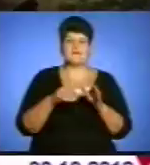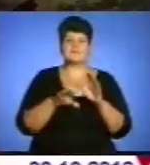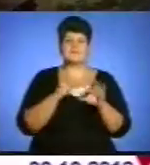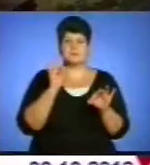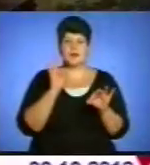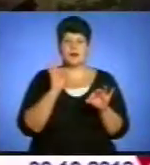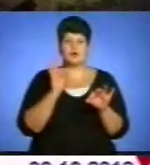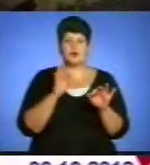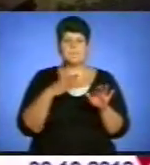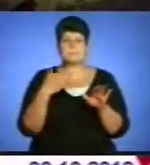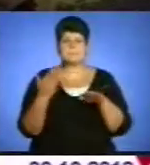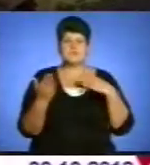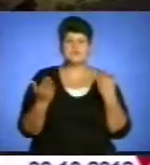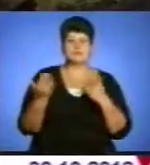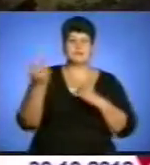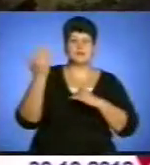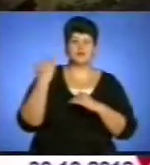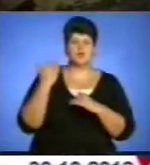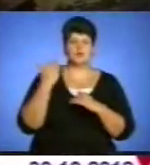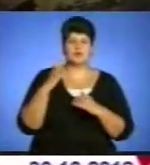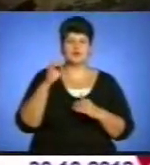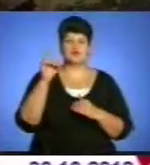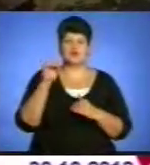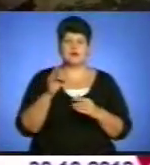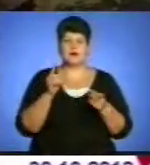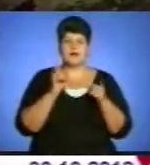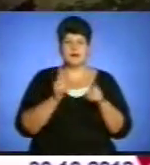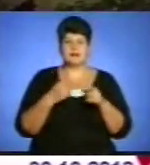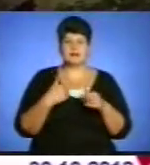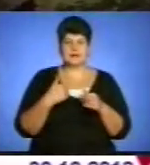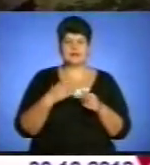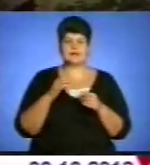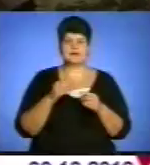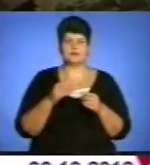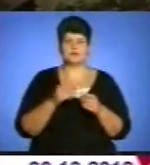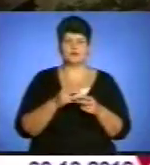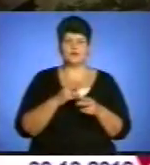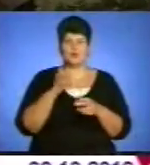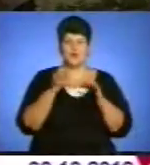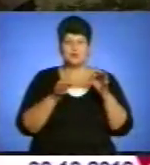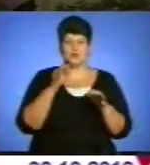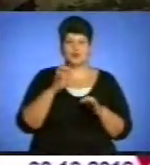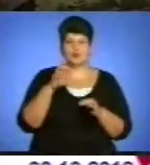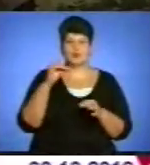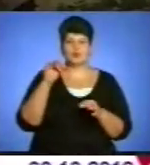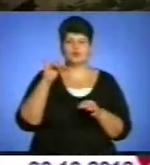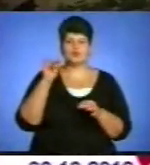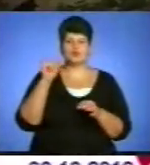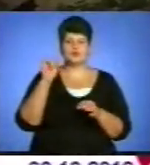минулим і соцреалізмом, то я засуджую бойчукизм. Вже за життя в нього був